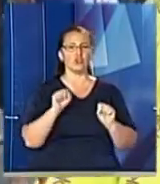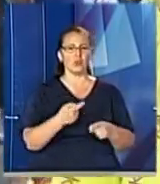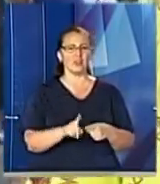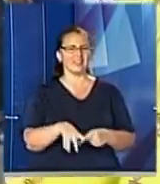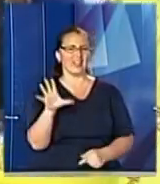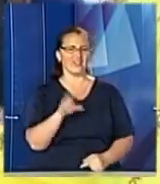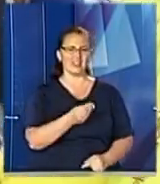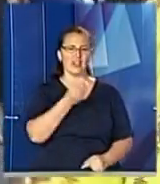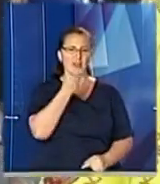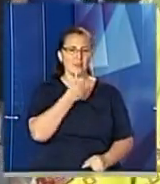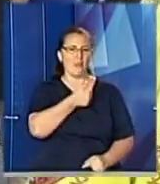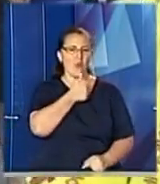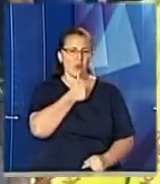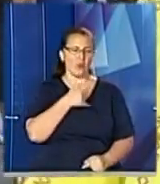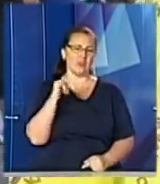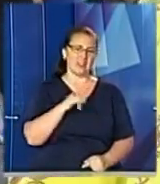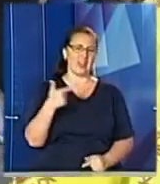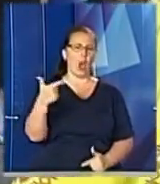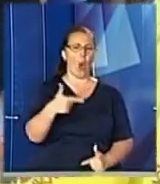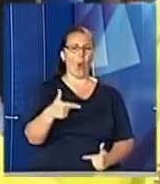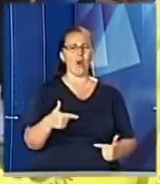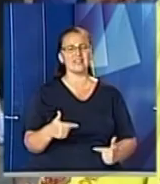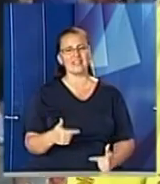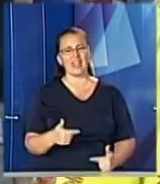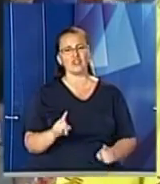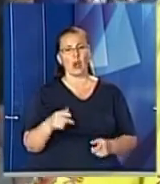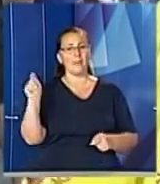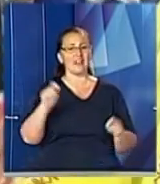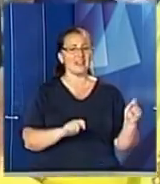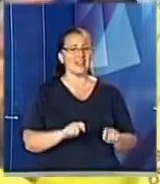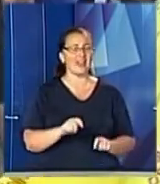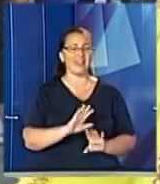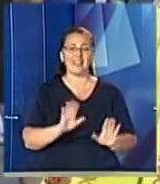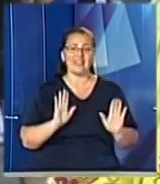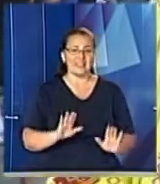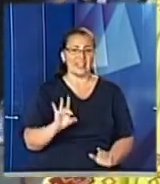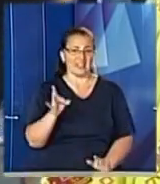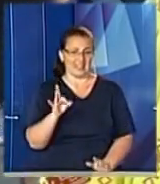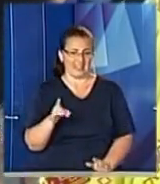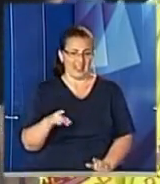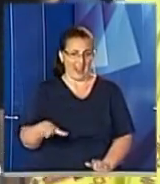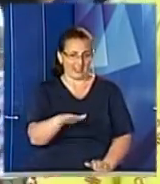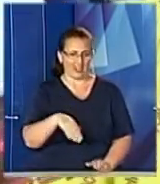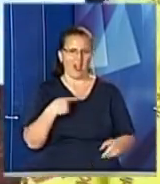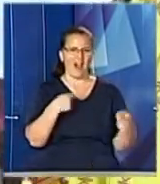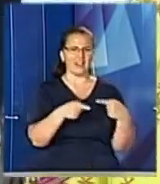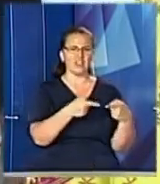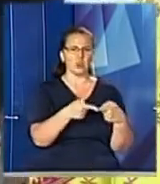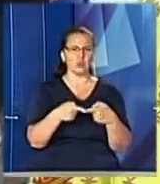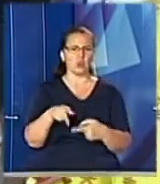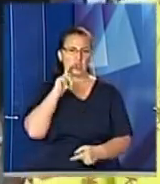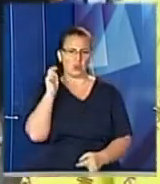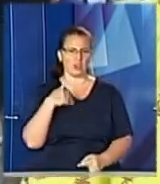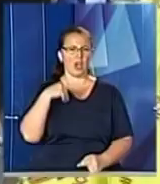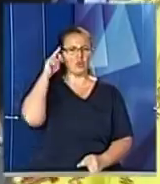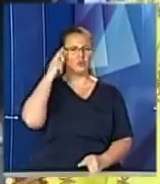скуштувати, а також гостей, які приїхали не лише з Радехівщини, але й з різних куточків України. Я думаю, що